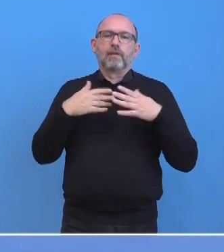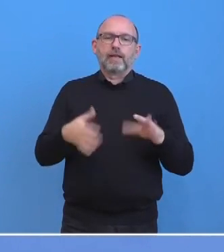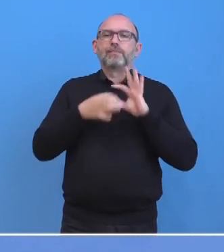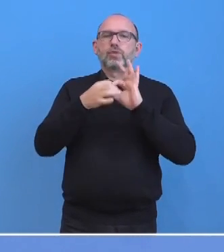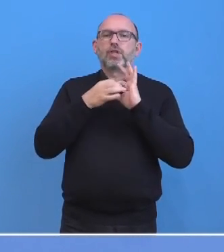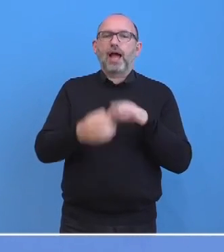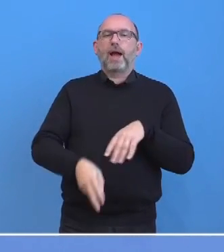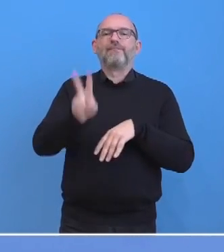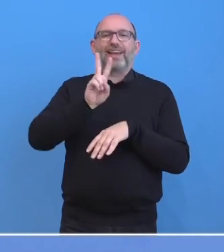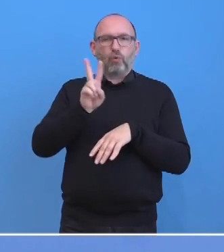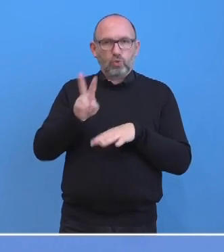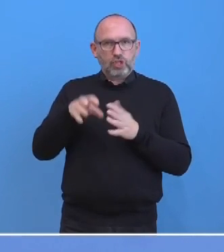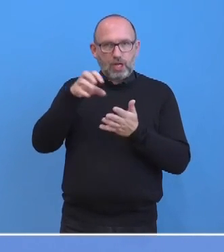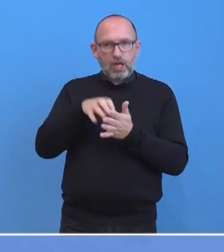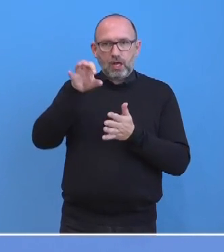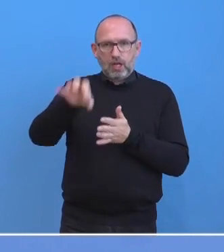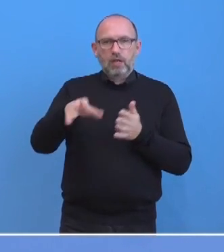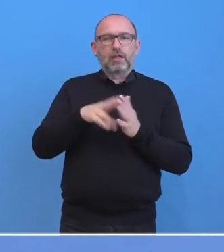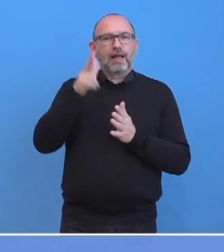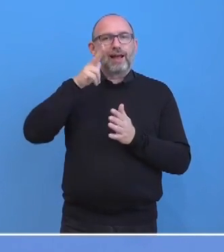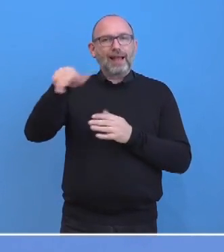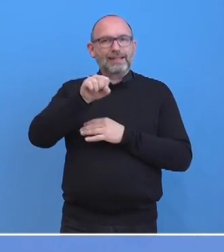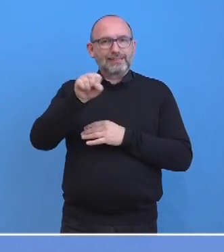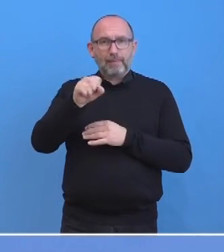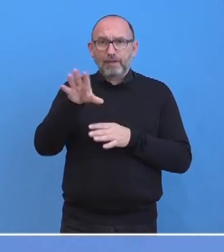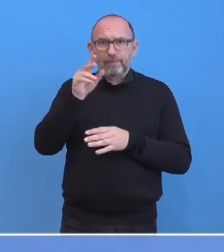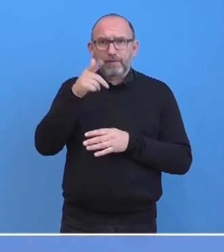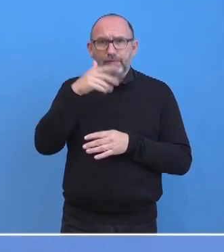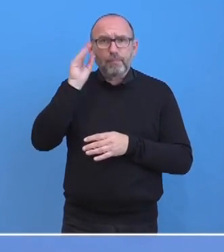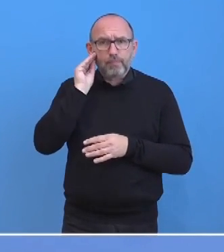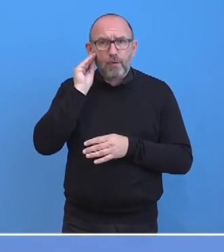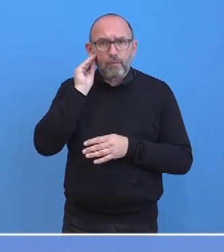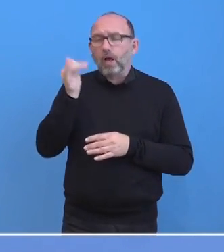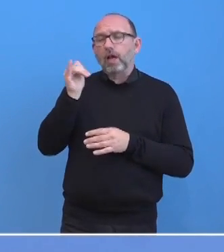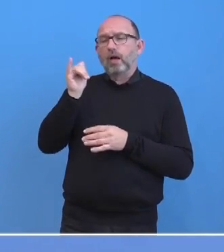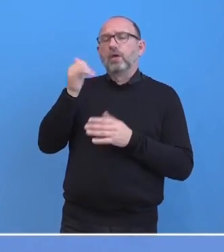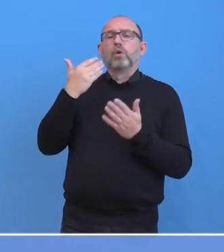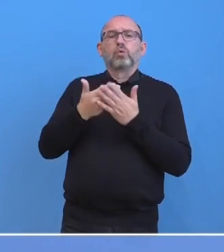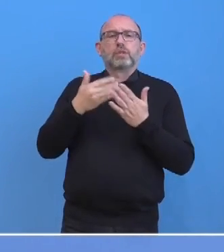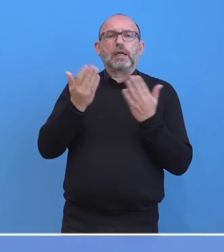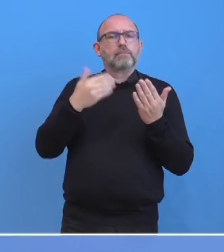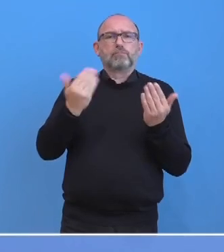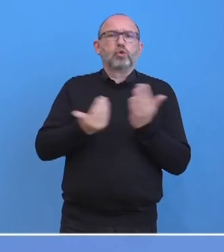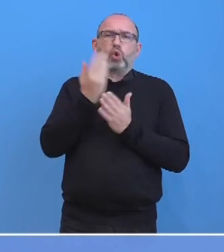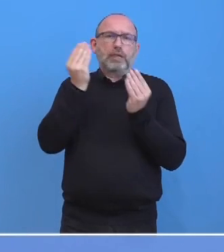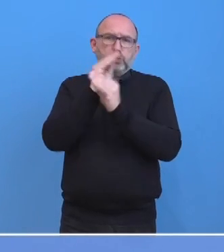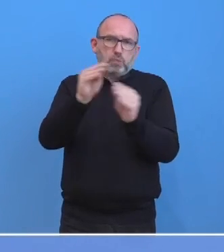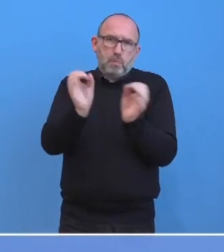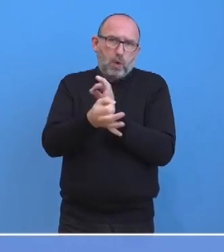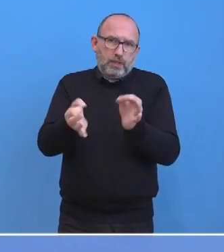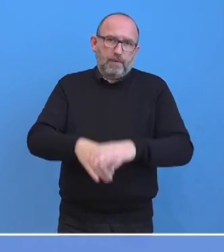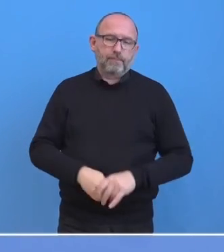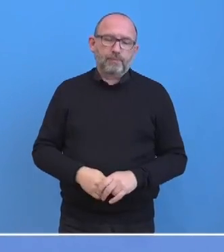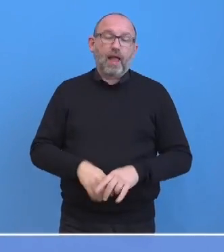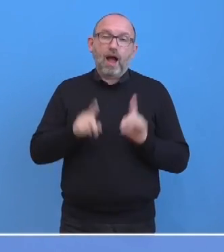hat Herr Seibert, ich kann es auch vortragen, haben Sie das am Mittwoch mitbekommen? Ja, Ja, dann habe ich dem nichts hinzuzufügen. Was ich noch